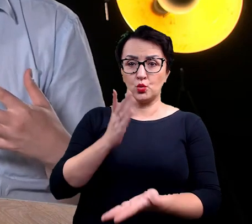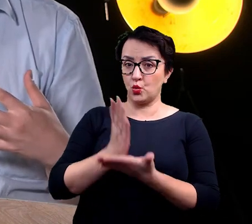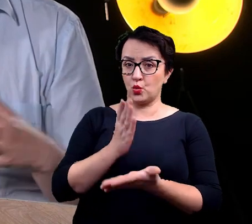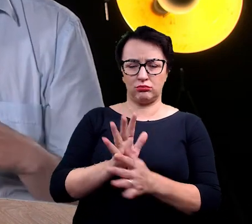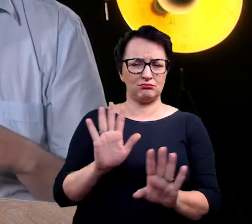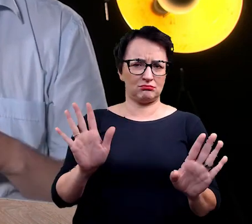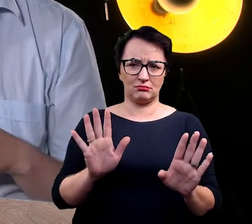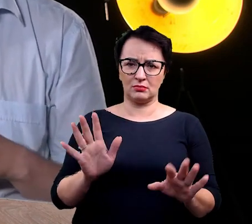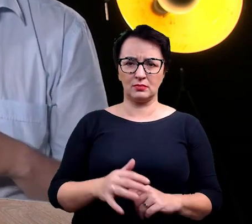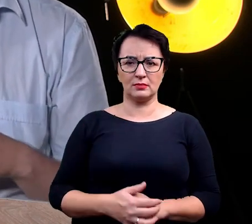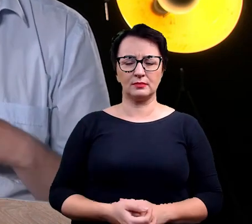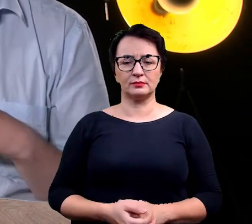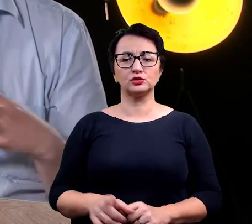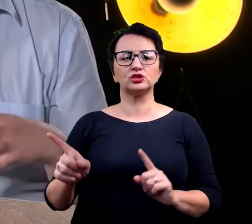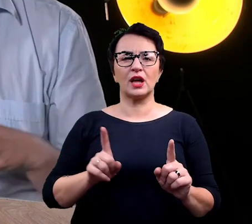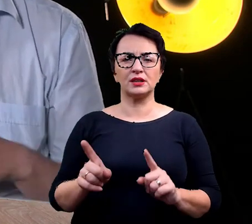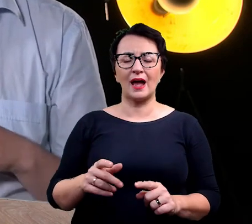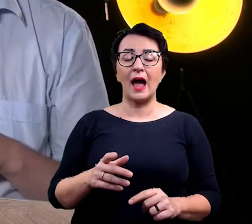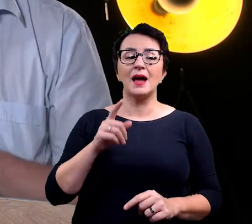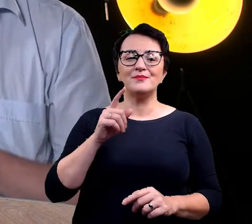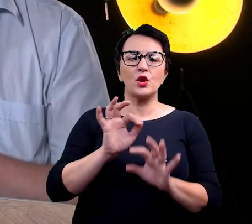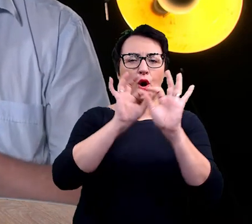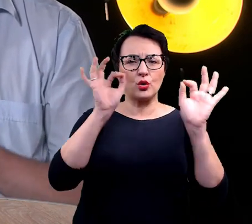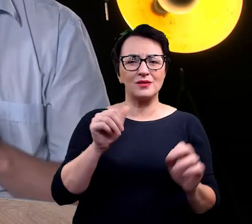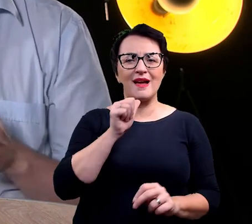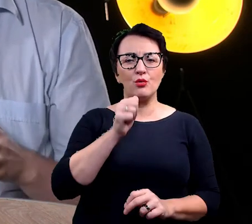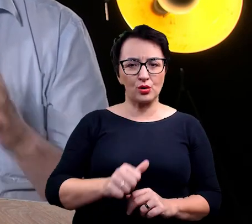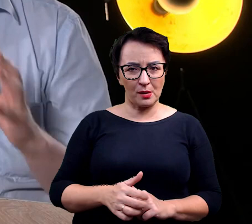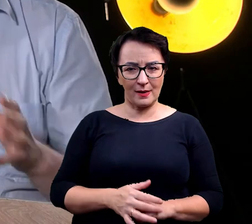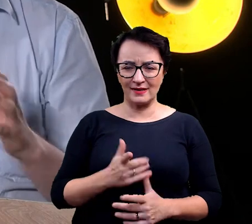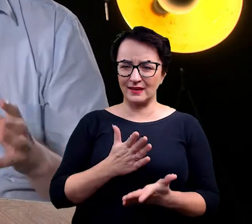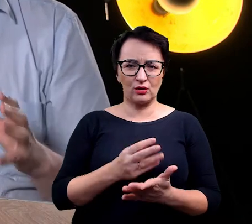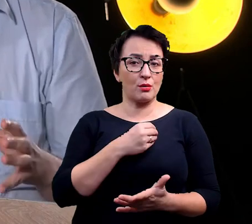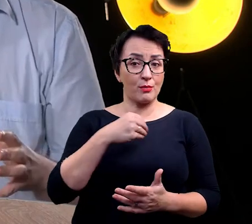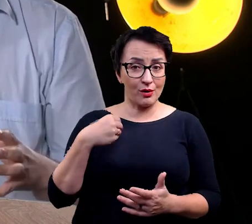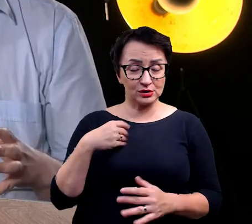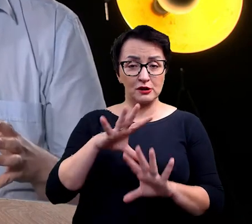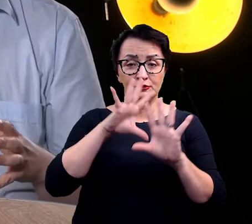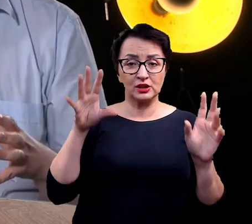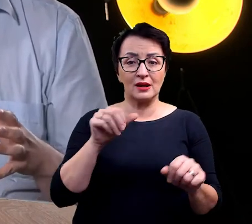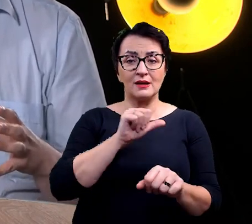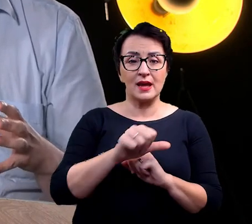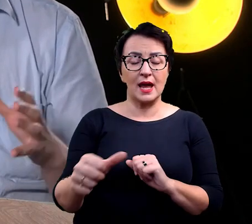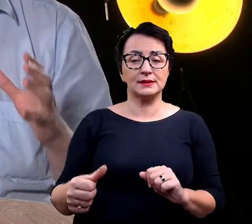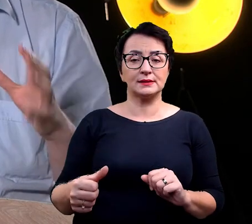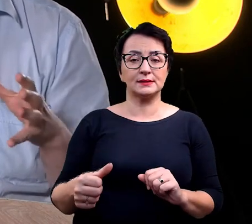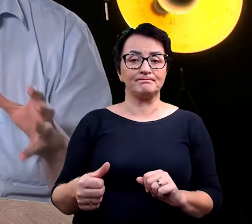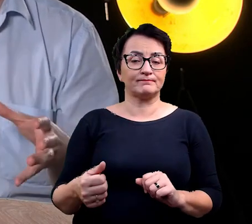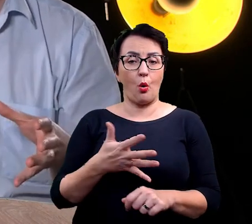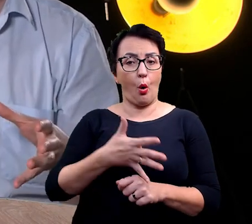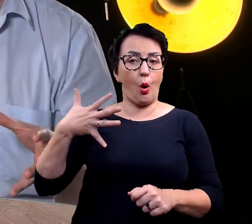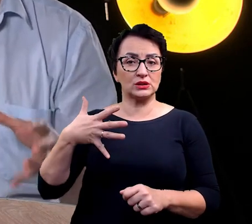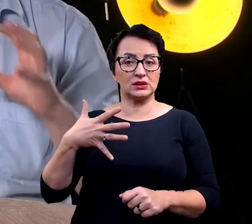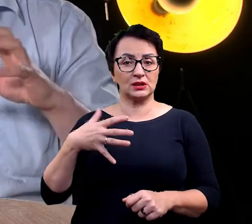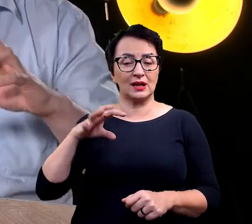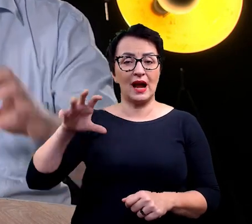To znaczy, nie tylko w Polsce, ale w ogóle w wielu krajach europejskich, to wszędzie są te bardzo zaostrzone